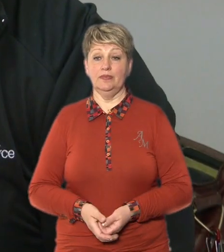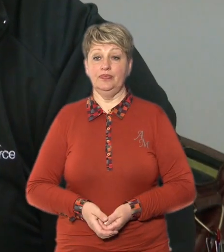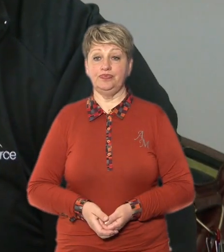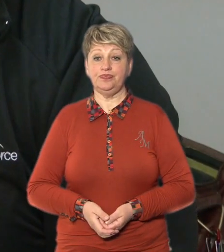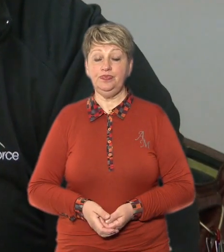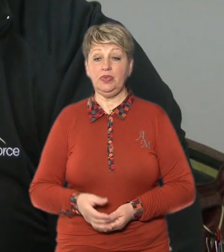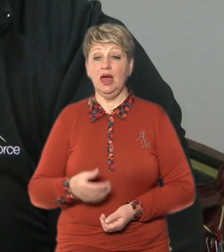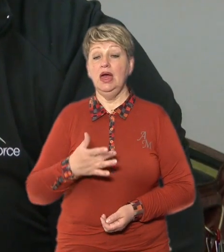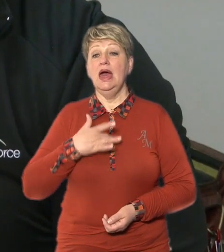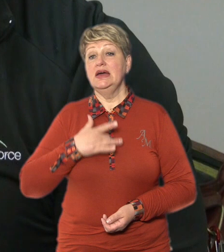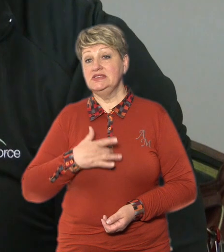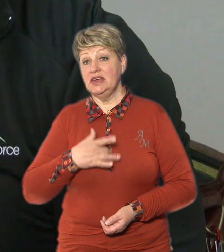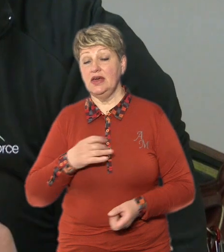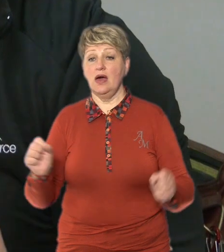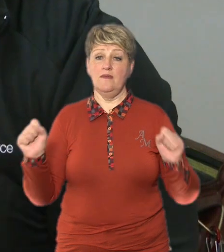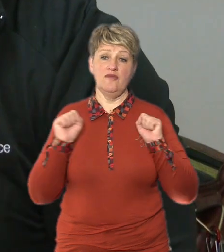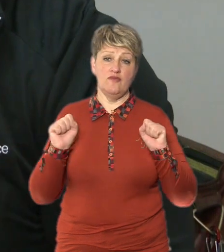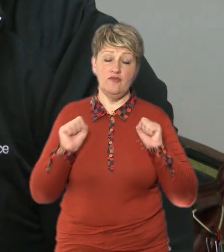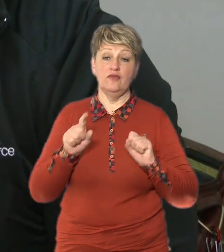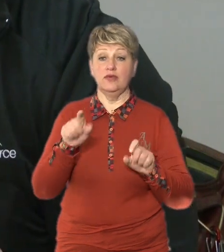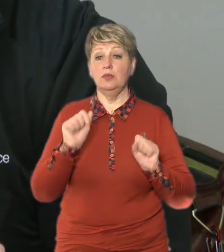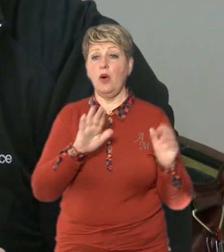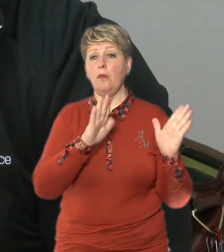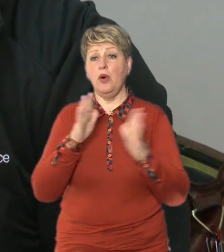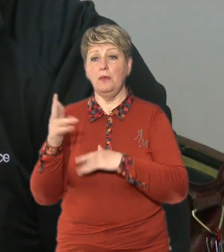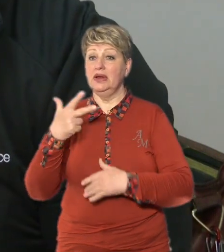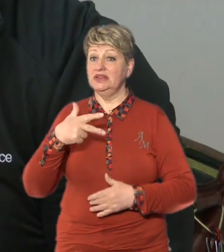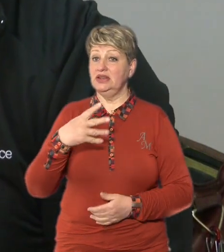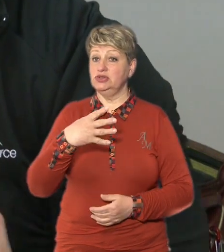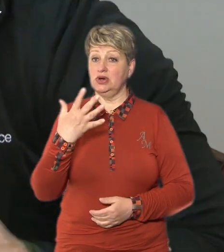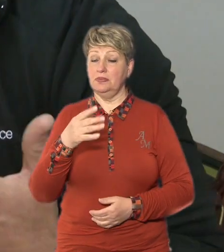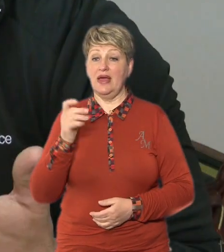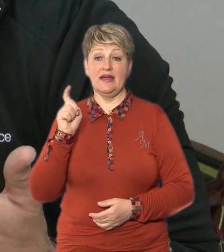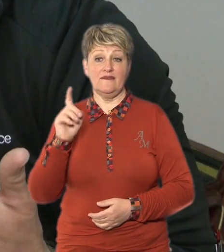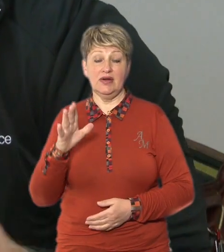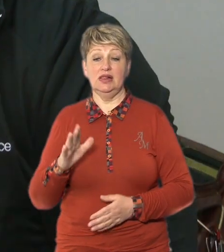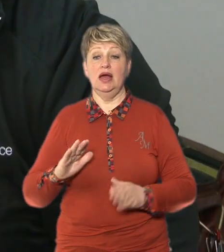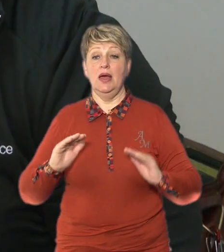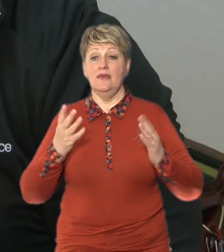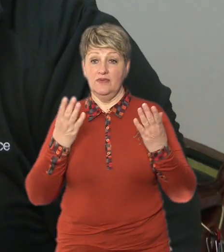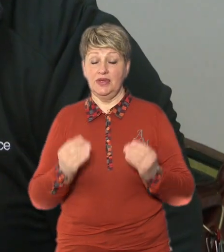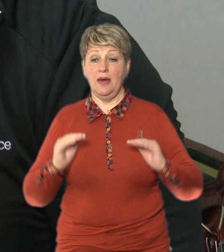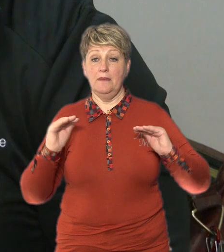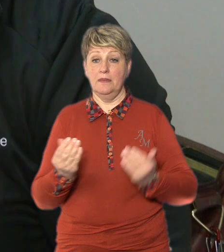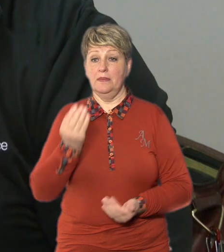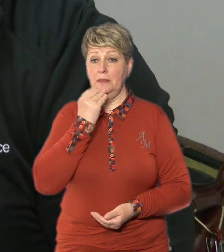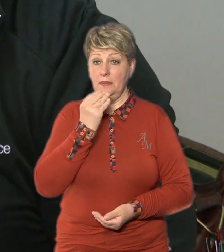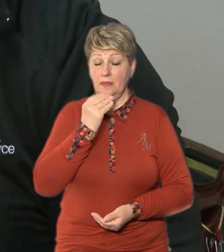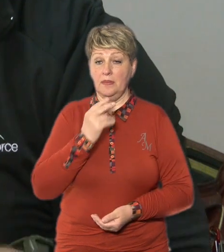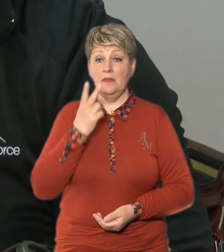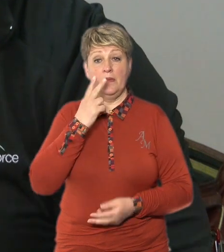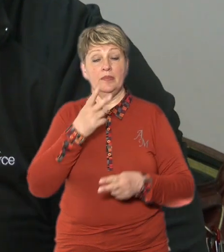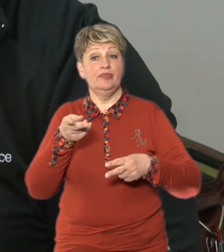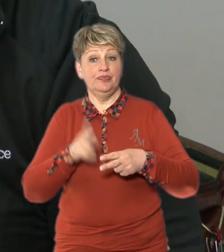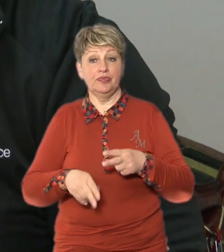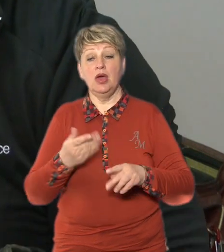дієта та фізичні вправи ви можете прогулюватися 30-45 хвилин в день їсти менше м'яса перестати палити і вже це